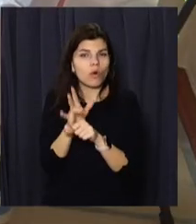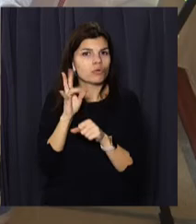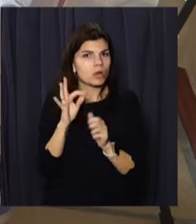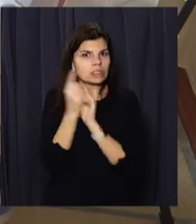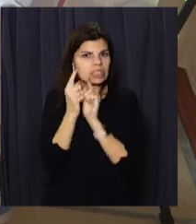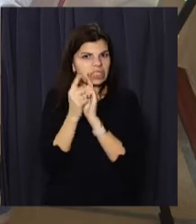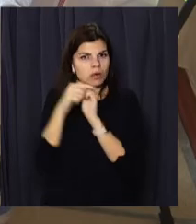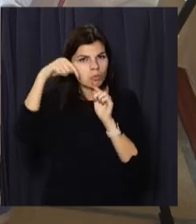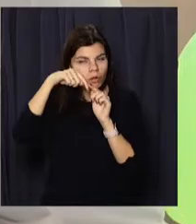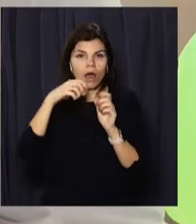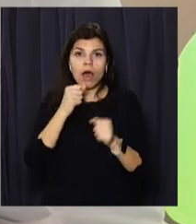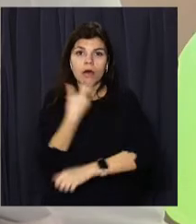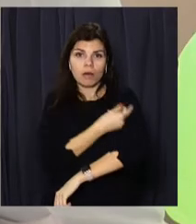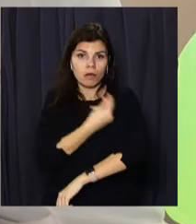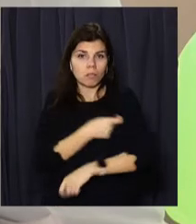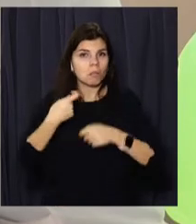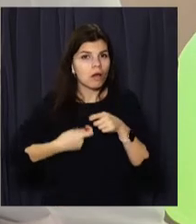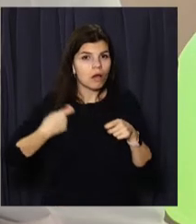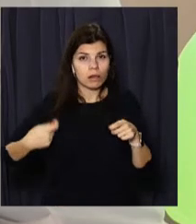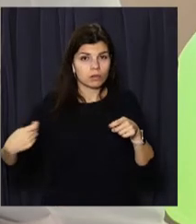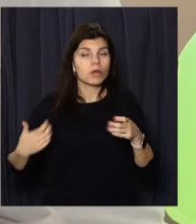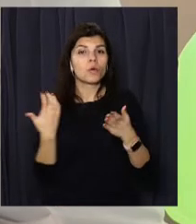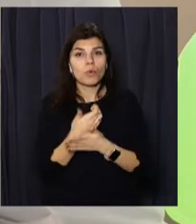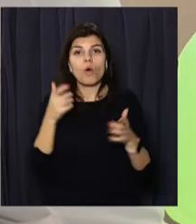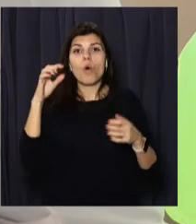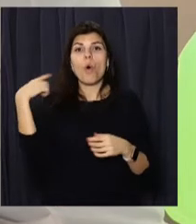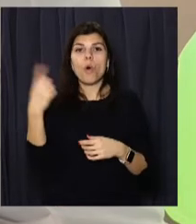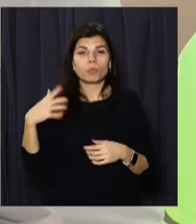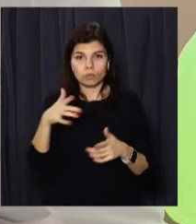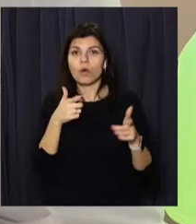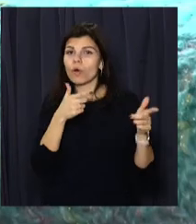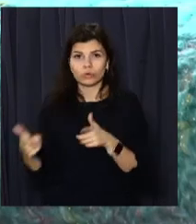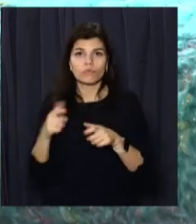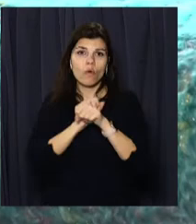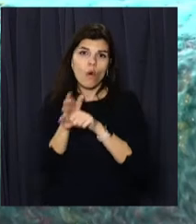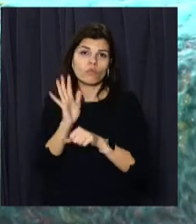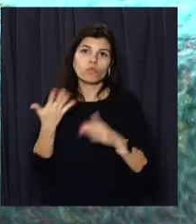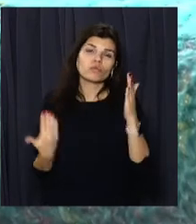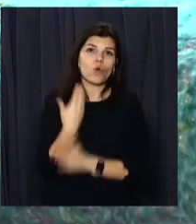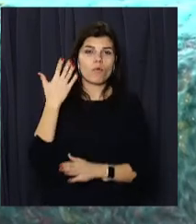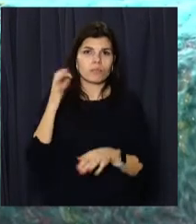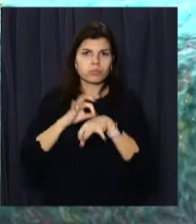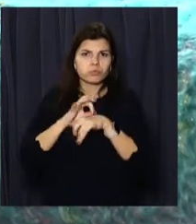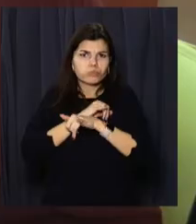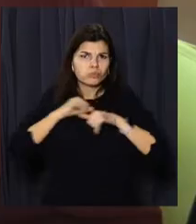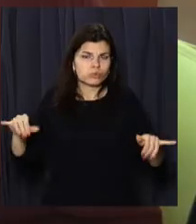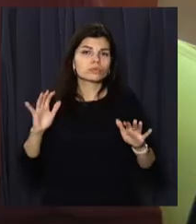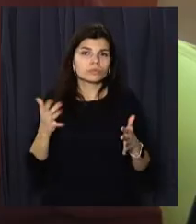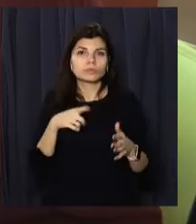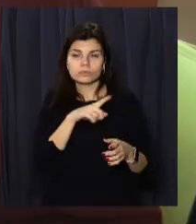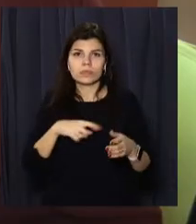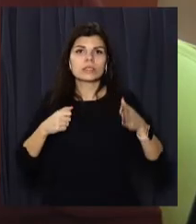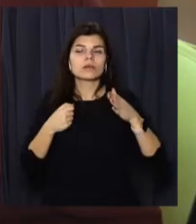мотують. А темпи вакцинації уповільнюються. Область готова до нового спалаху корони, кажуть фахівці. Госпітальні бази